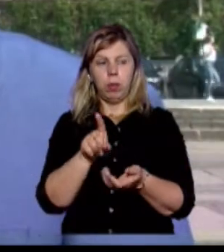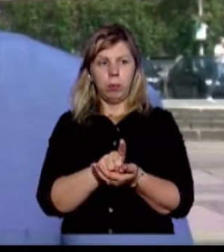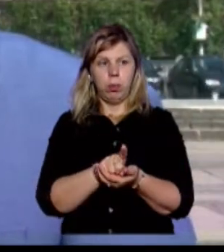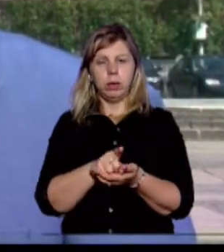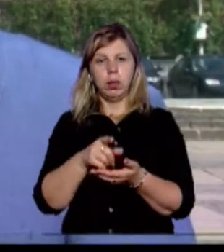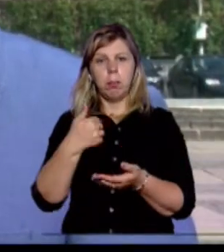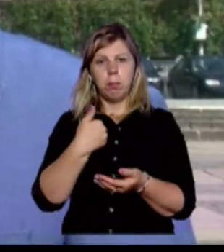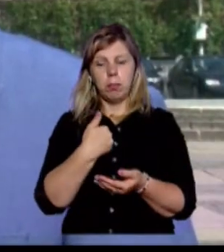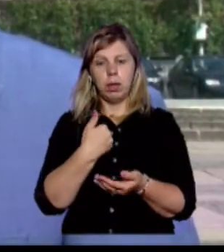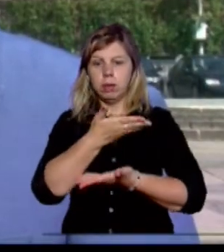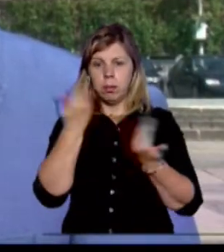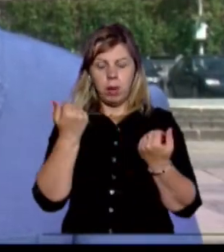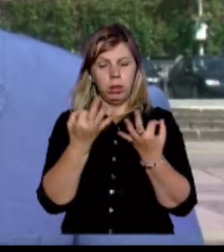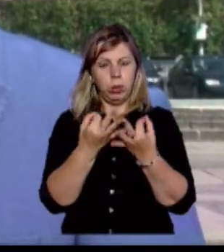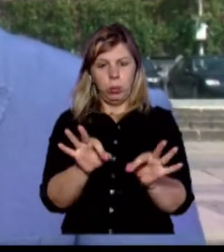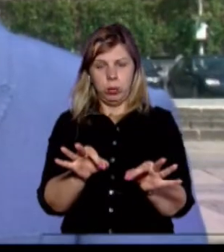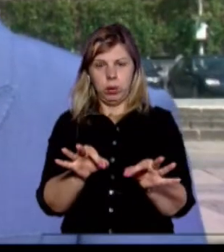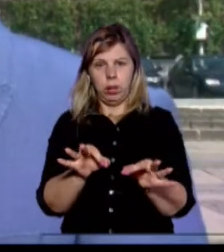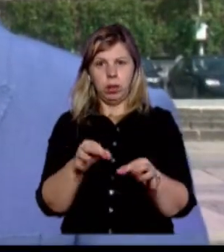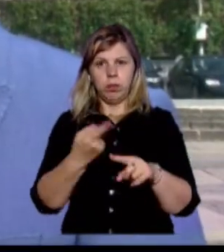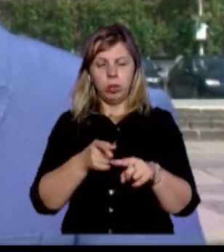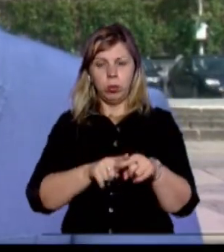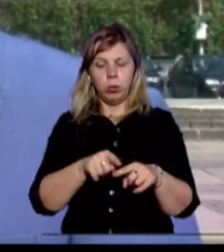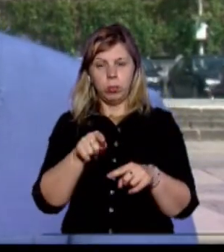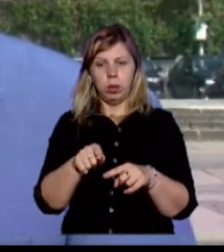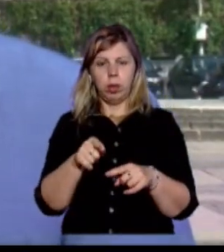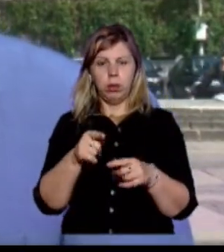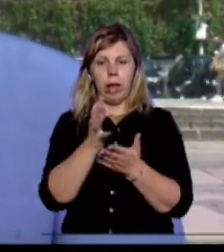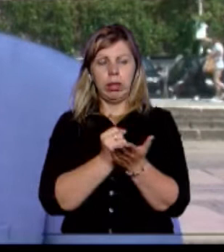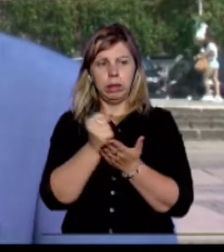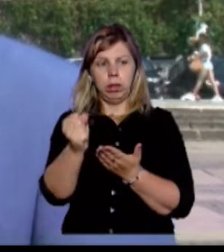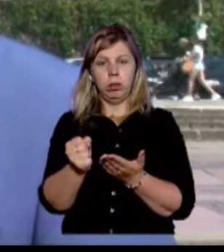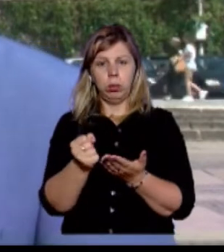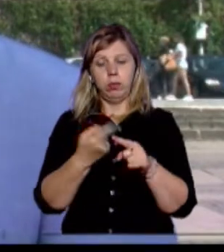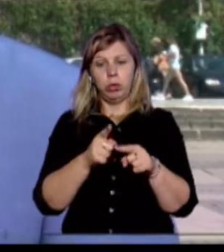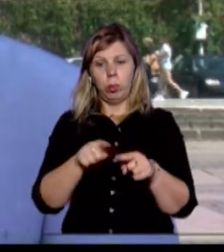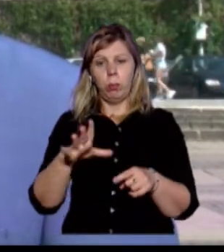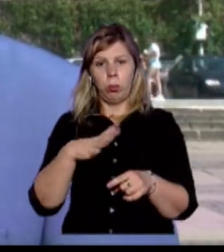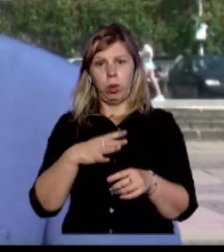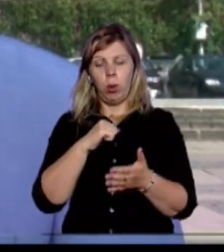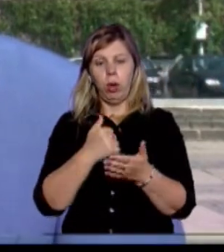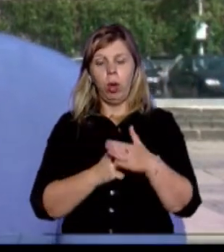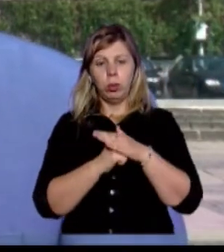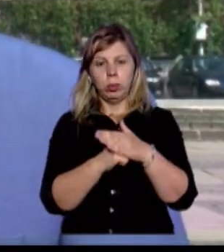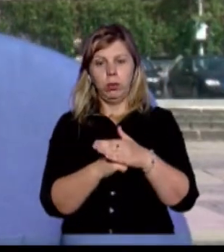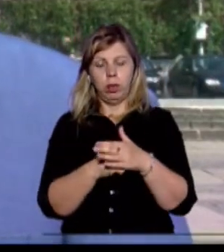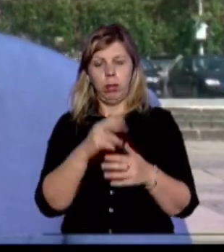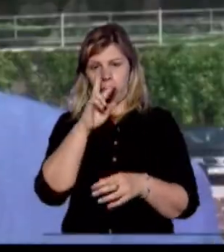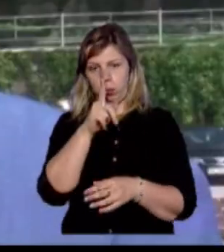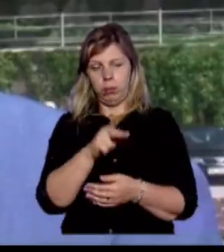Ми не мали допускати цю кандидатуру, в цьому була основна і